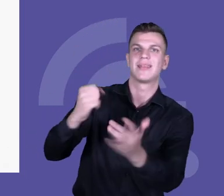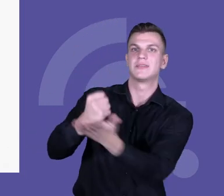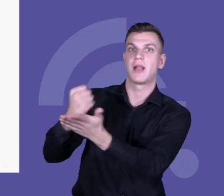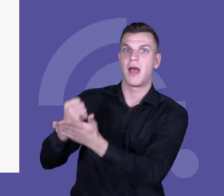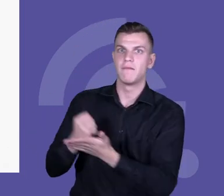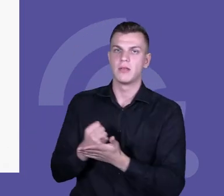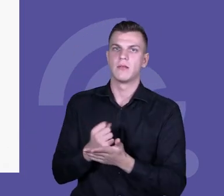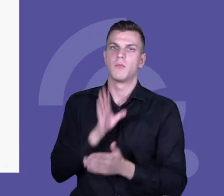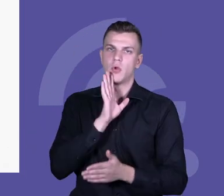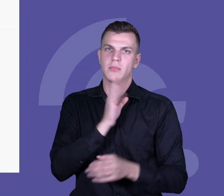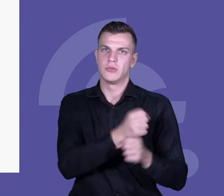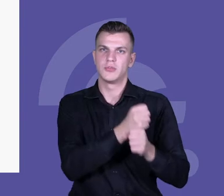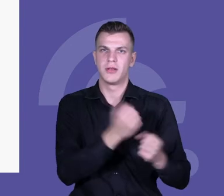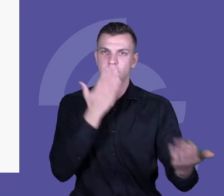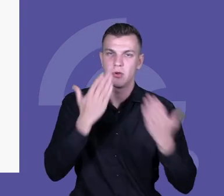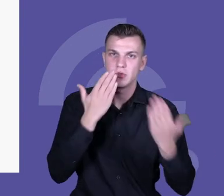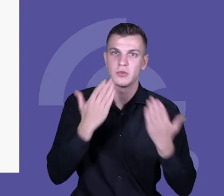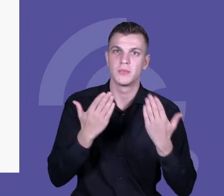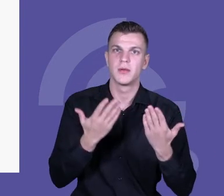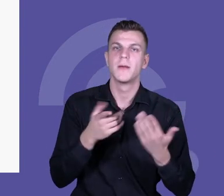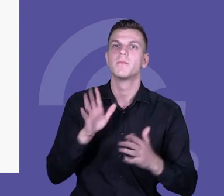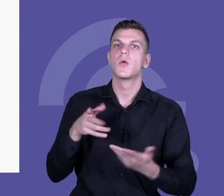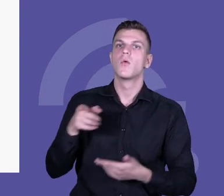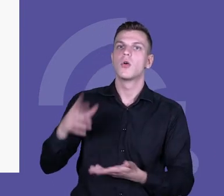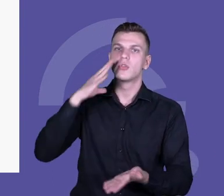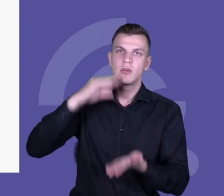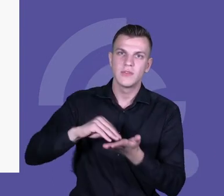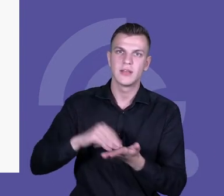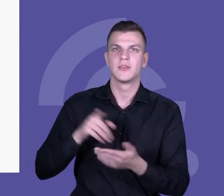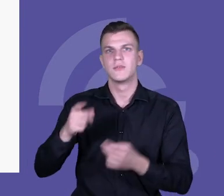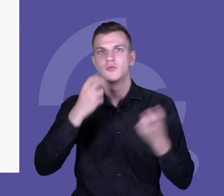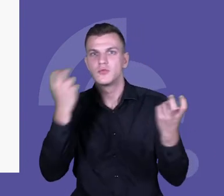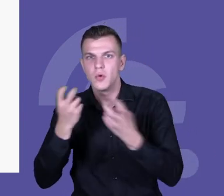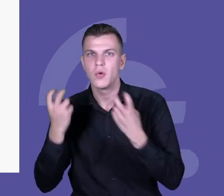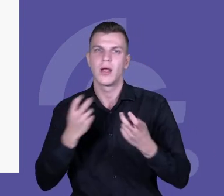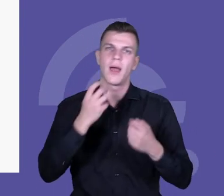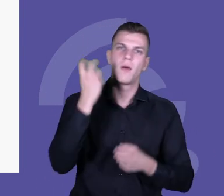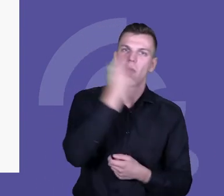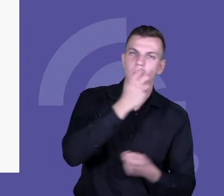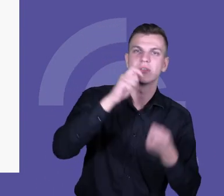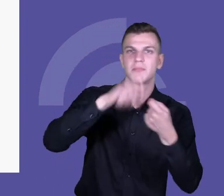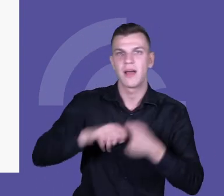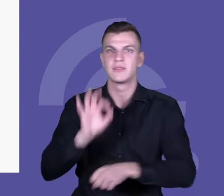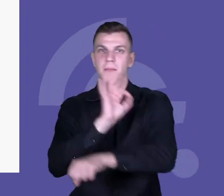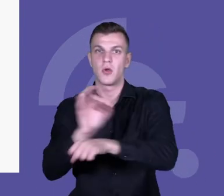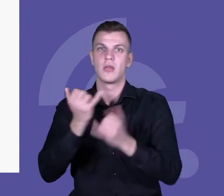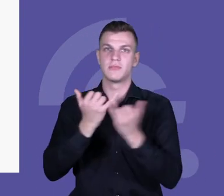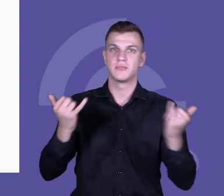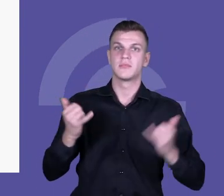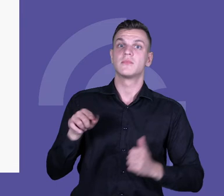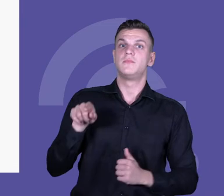uczenie przez doświadczenie, dociekanie, samodzielne poszukiwanie, eksperymenty, projekty, wtedy ono sprawdzi się